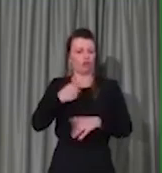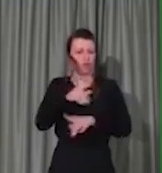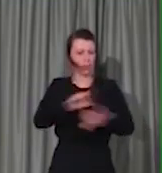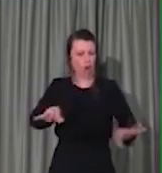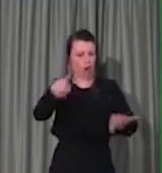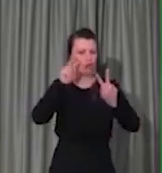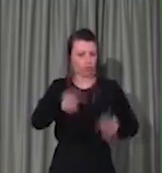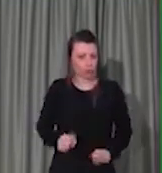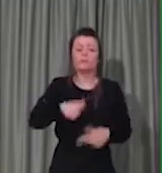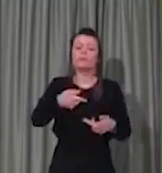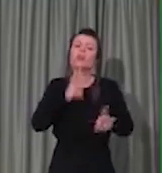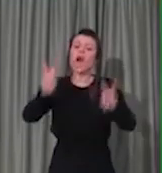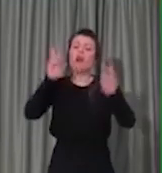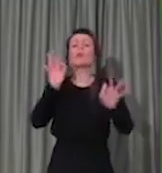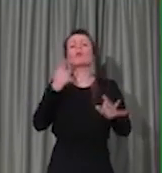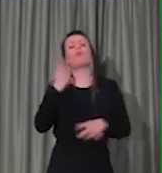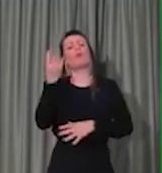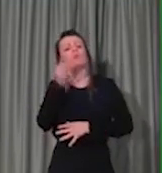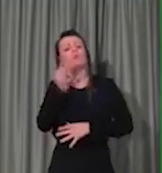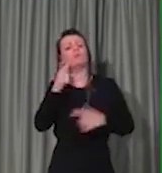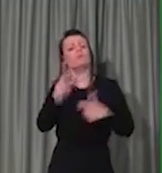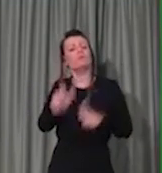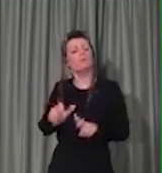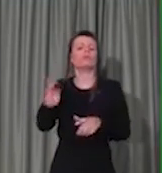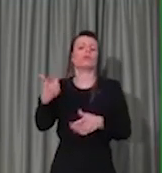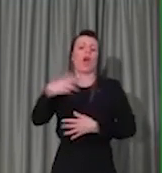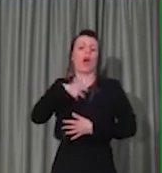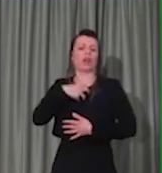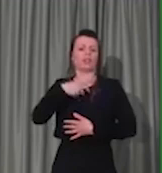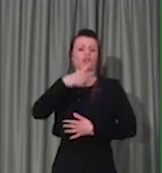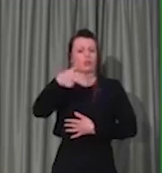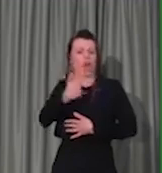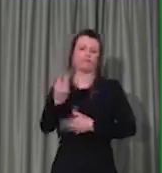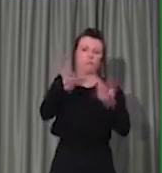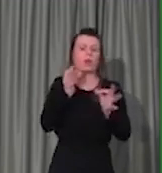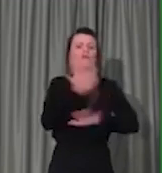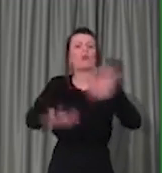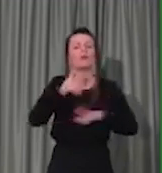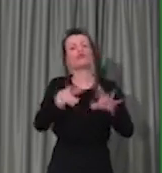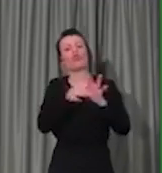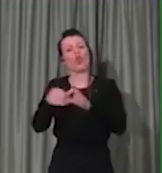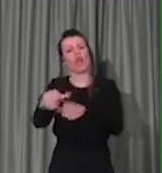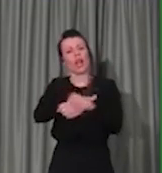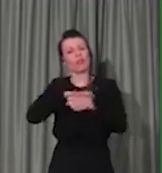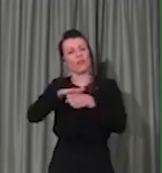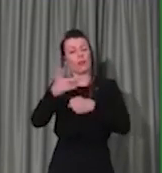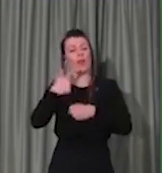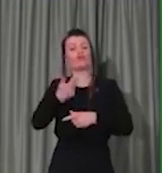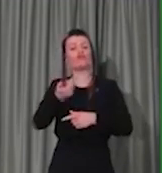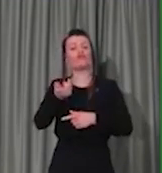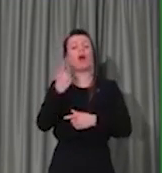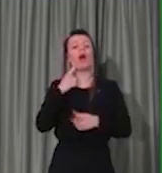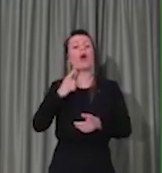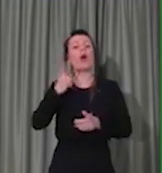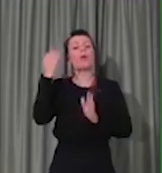Oggi ci sono notizie importanti per la famiglia, un approfondimento complessivo da 16,5 milioni di